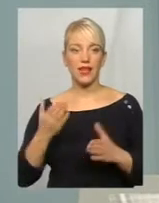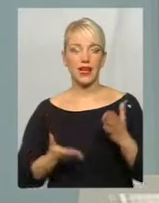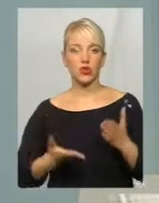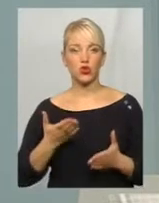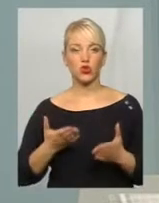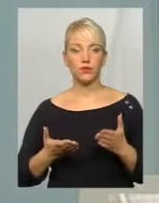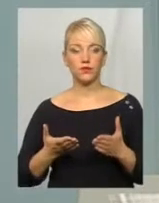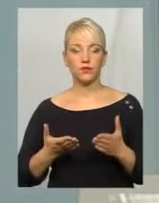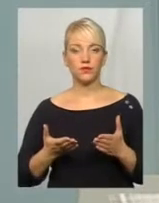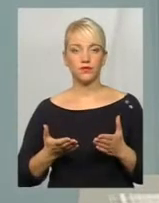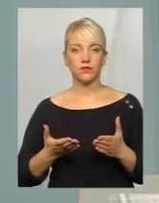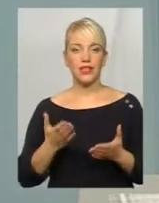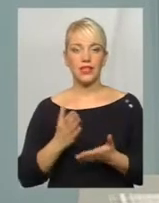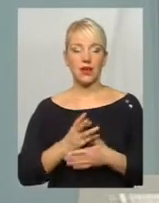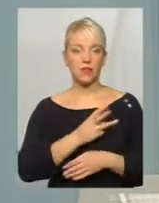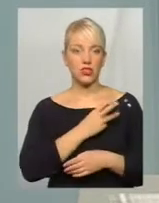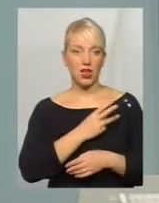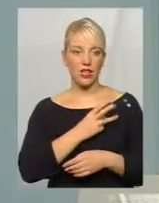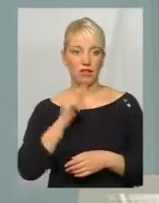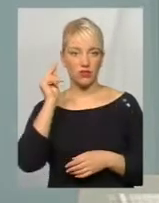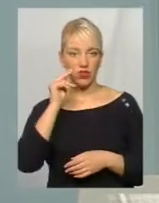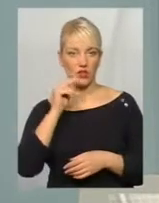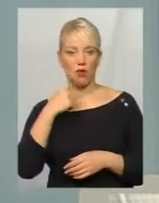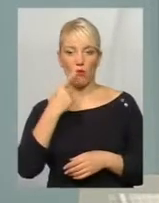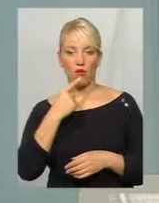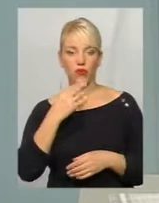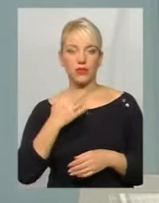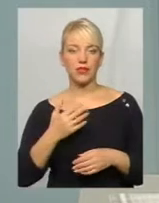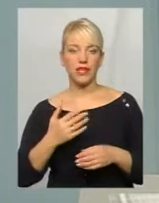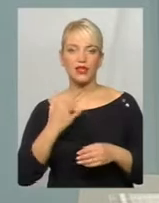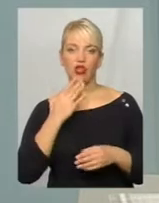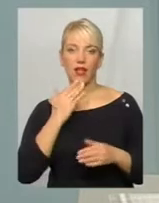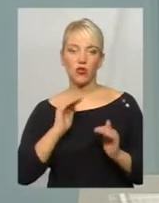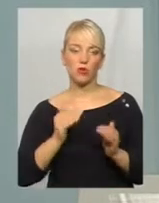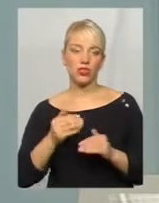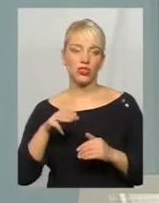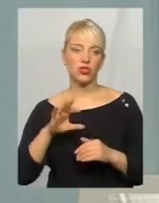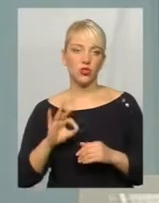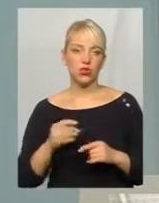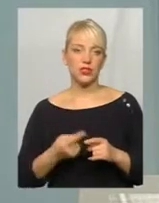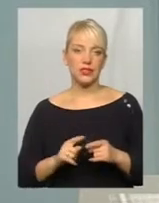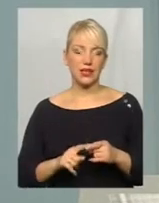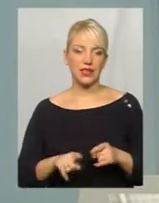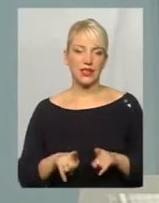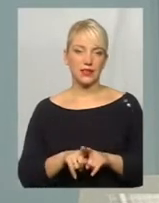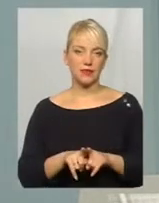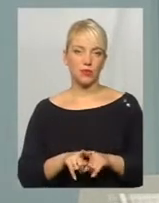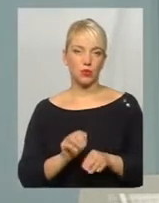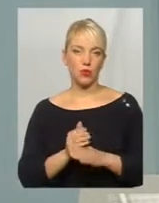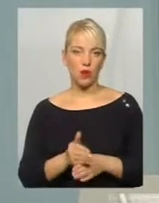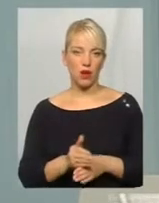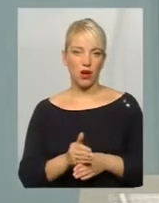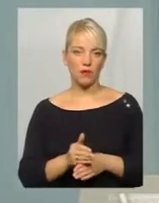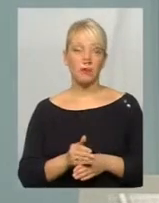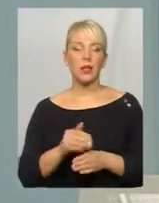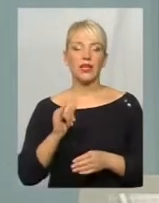є бажання вивчати мову національної меншини, то, звичайно, це така допомога і